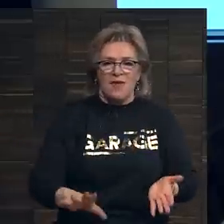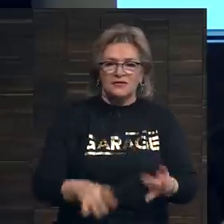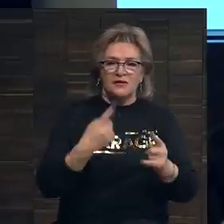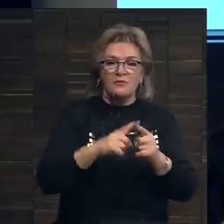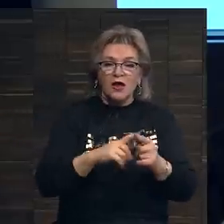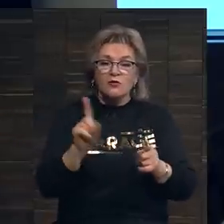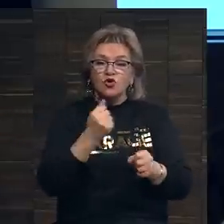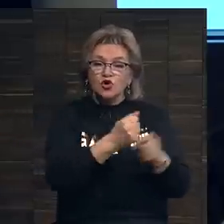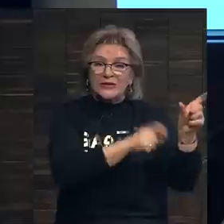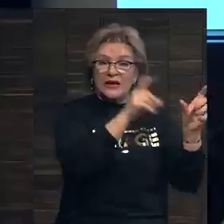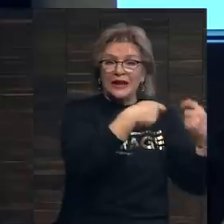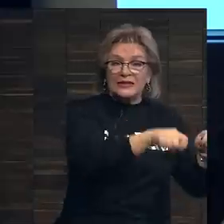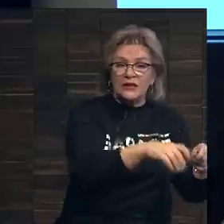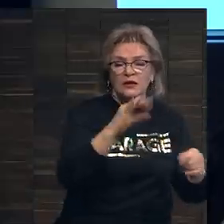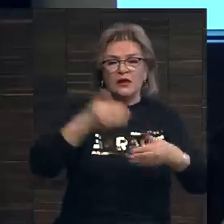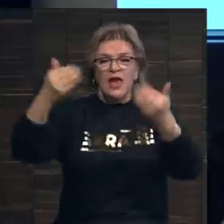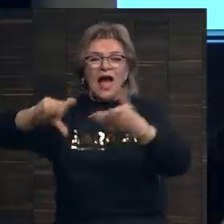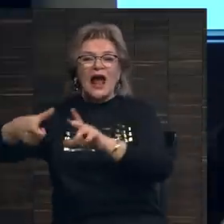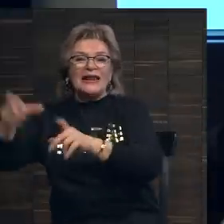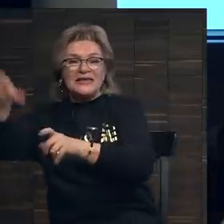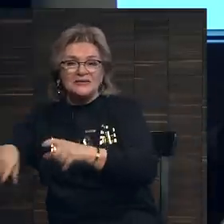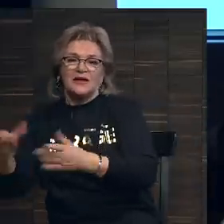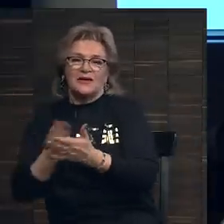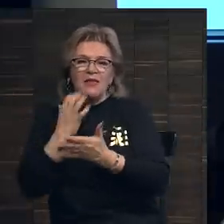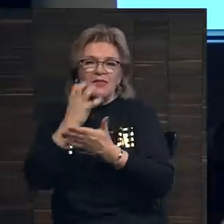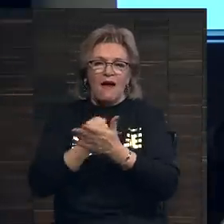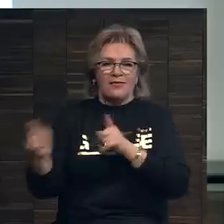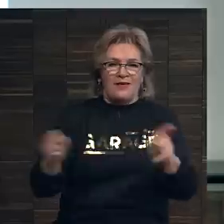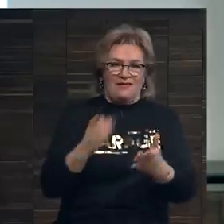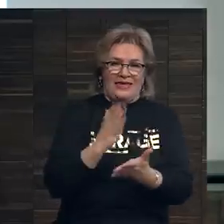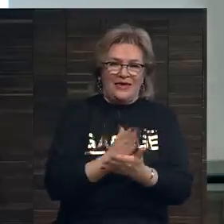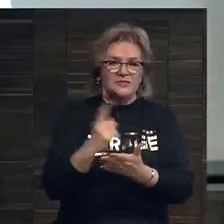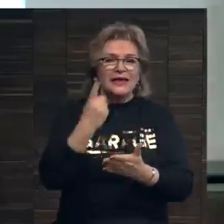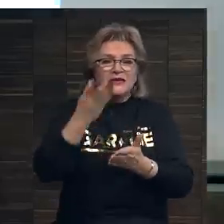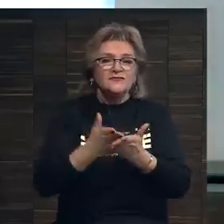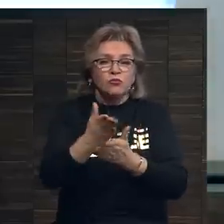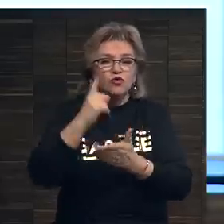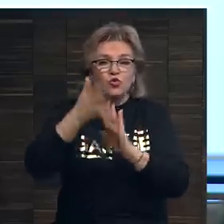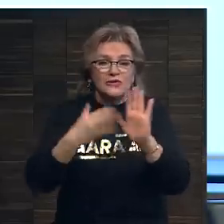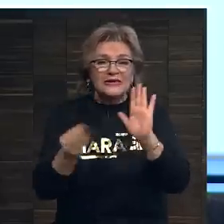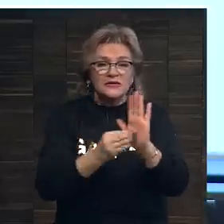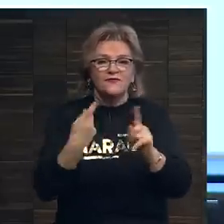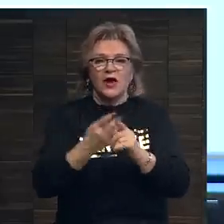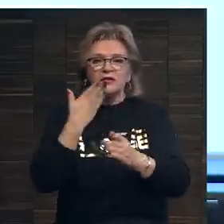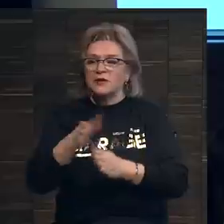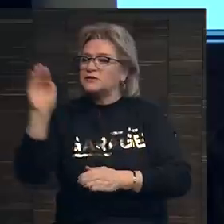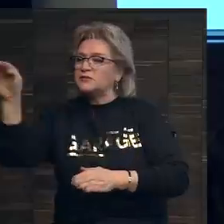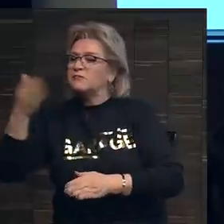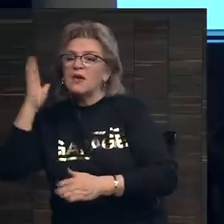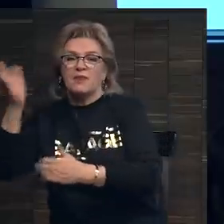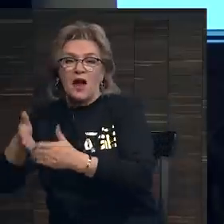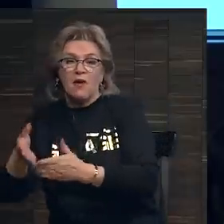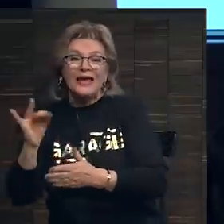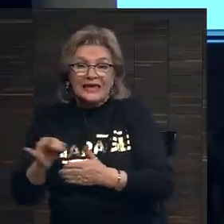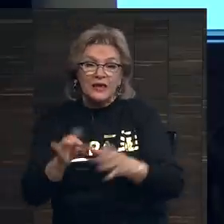зрения того, что делают дилеры и галеристы, здесь есть своего рода тайна. Единственный путь узнать эти цифры — это спросить их напрямую. И вот